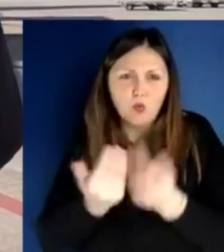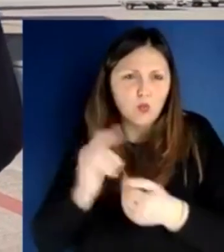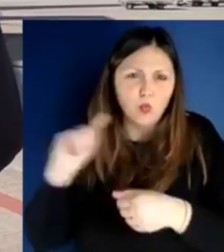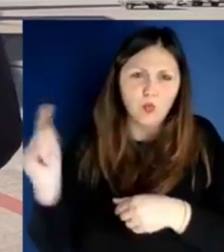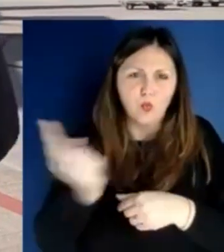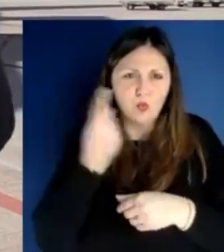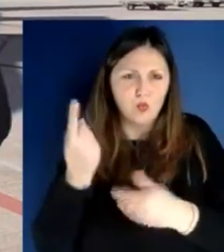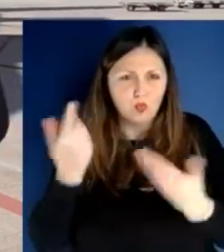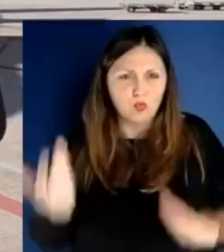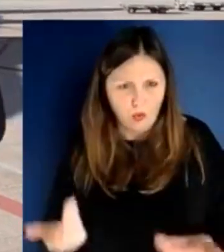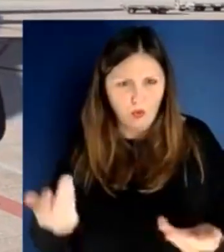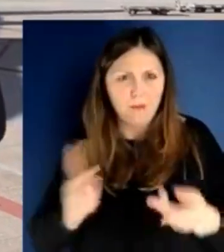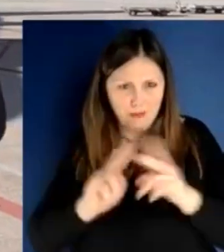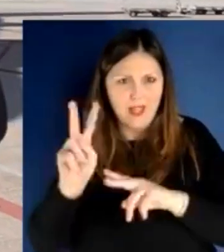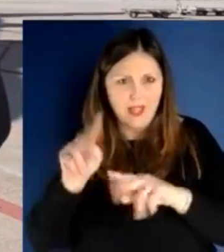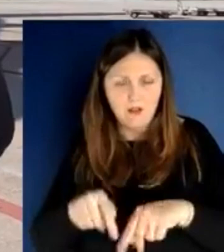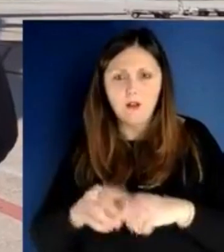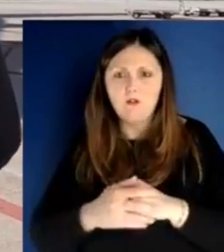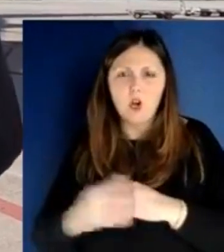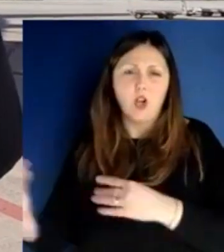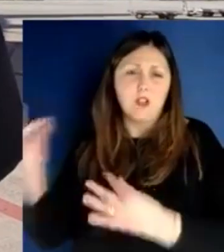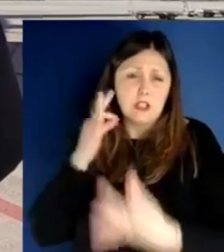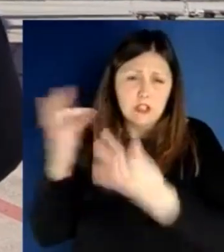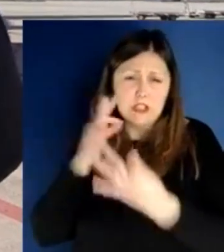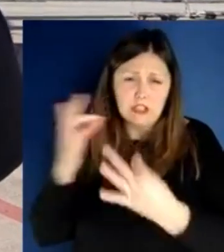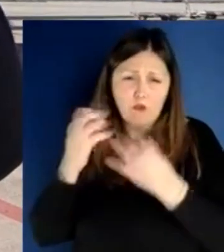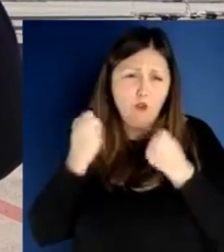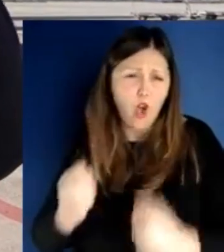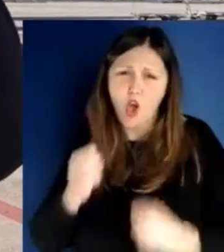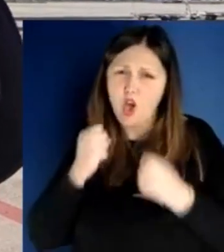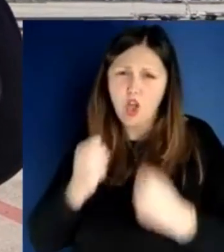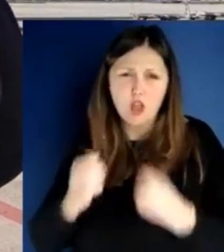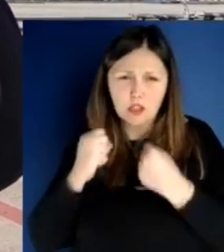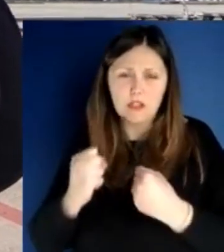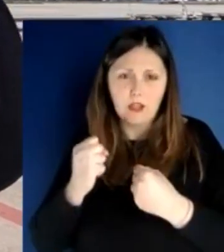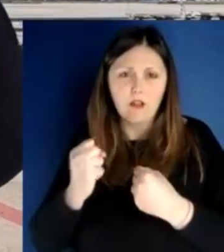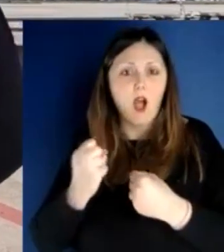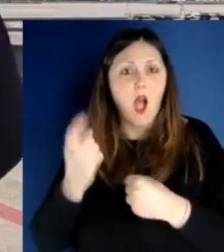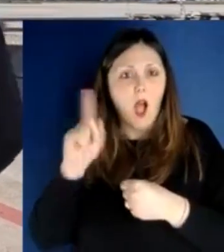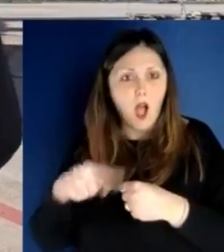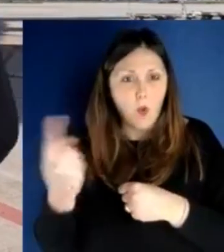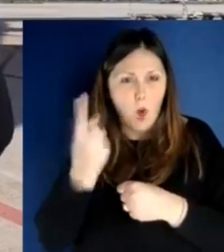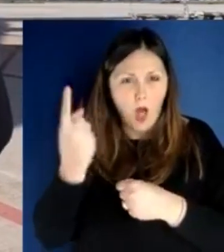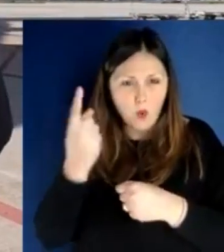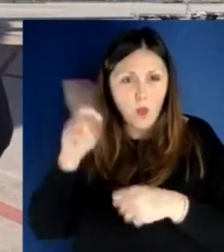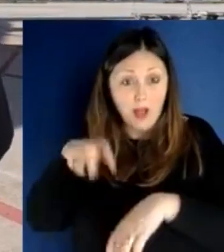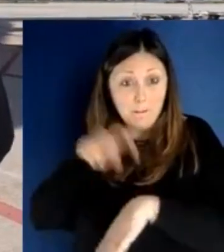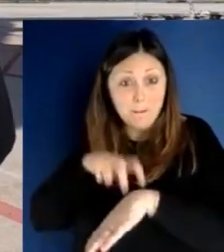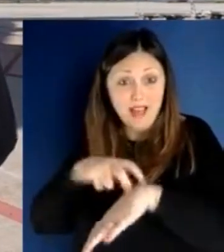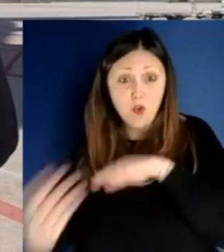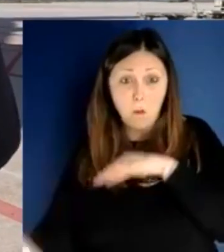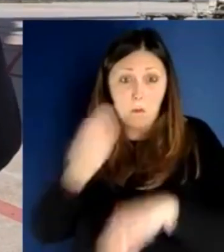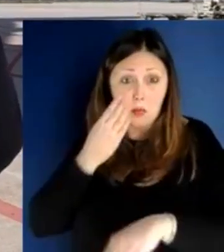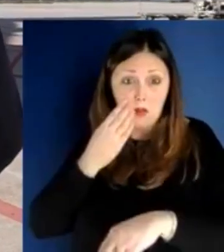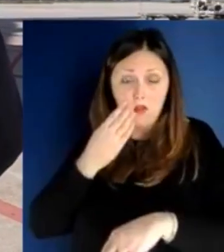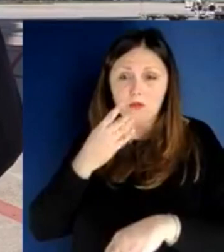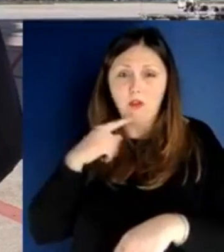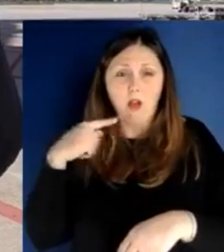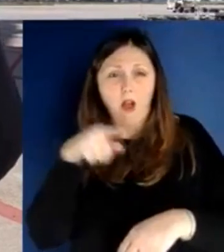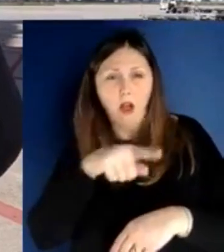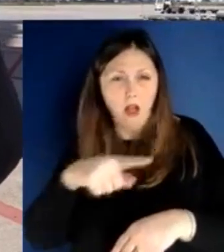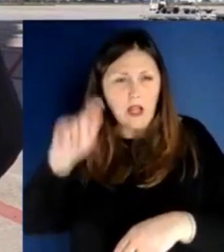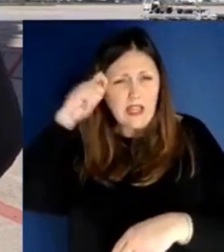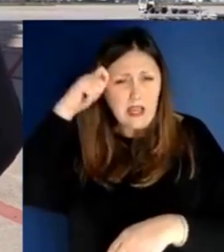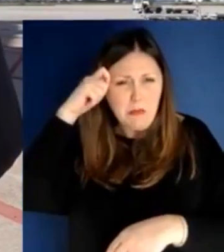c'è qualcuno che è medici che mi hanno dato il criminale perché non riuscivo a trovare le mascherine, quando in realtà tutto il